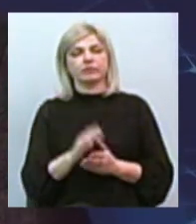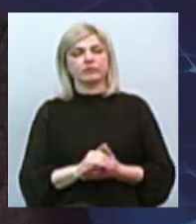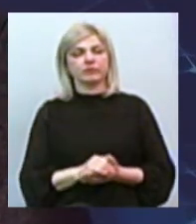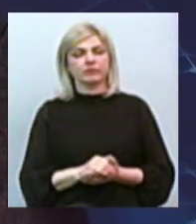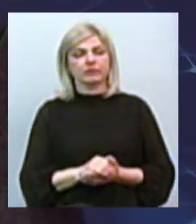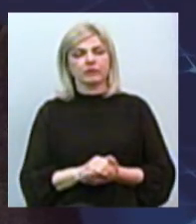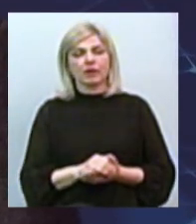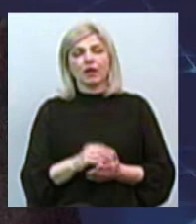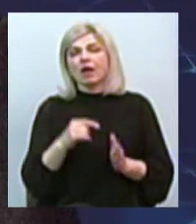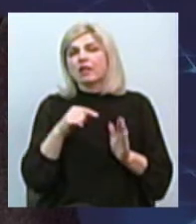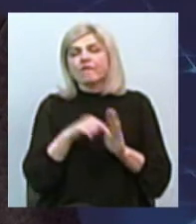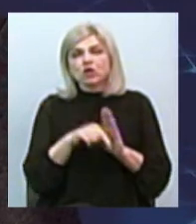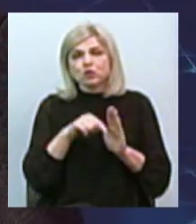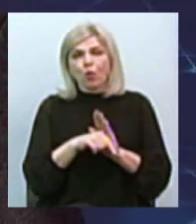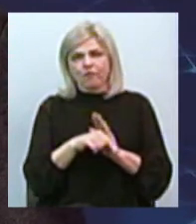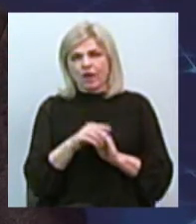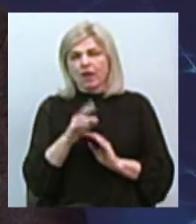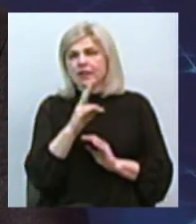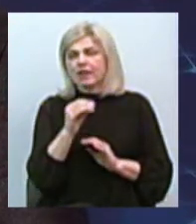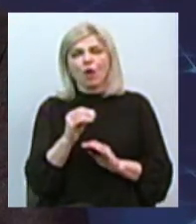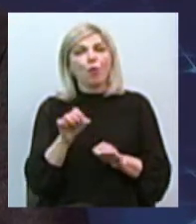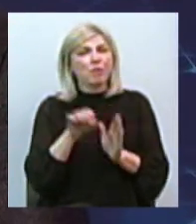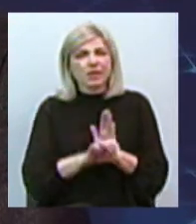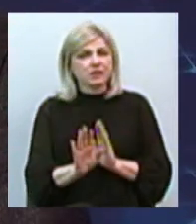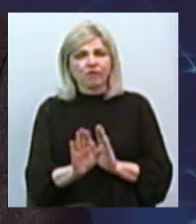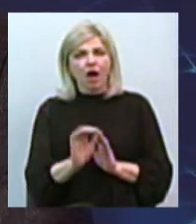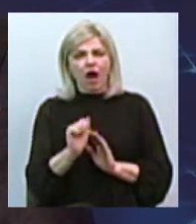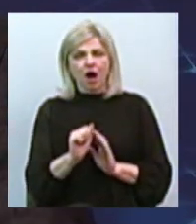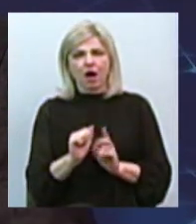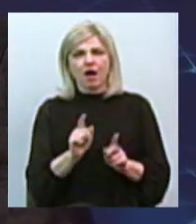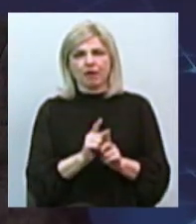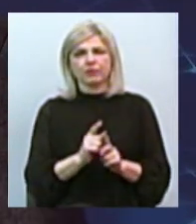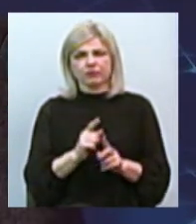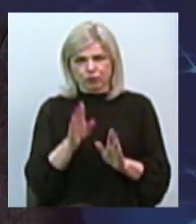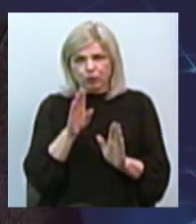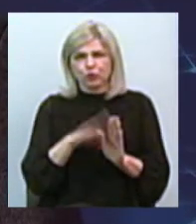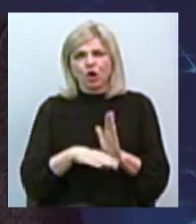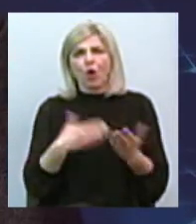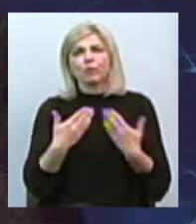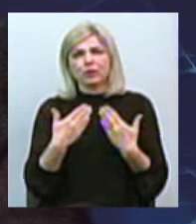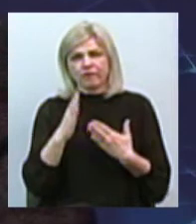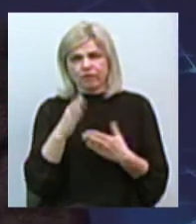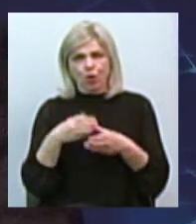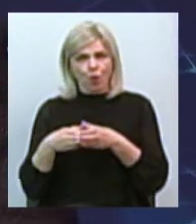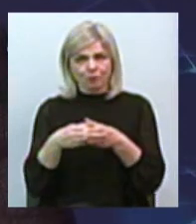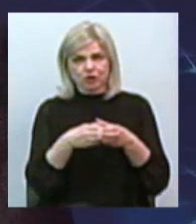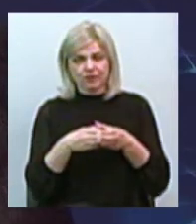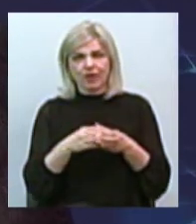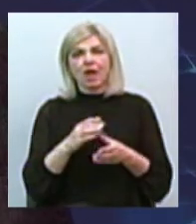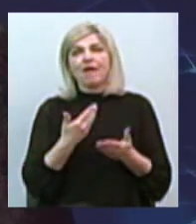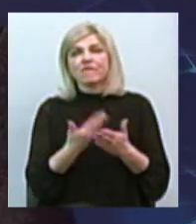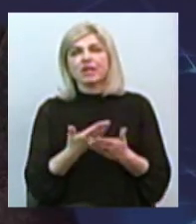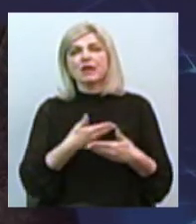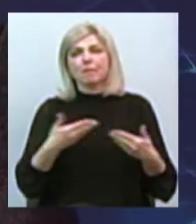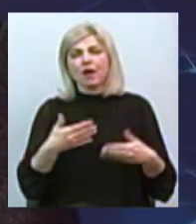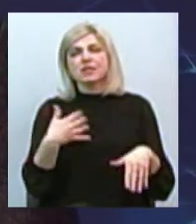убийства, але в основі нагнетання атмосфери в обществі, в соціумі. Відь ми, в общем-то, доволі